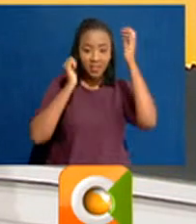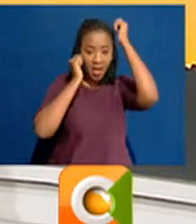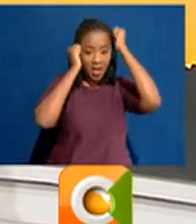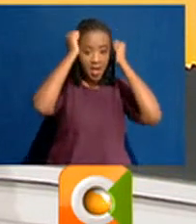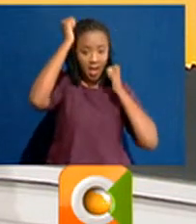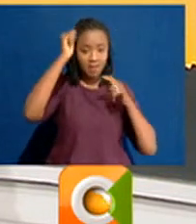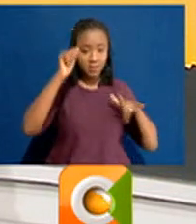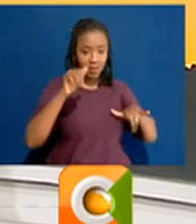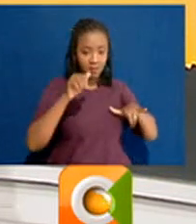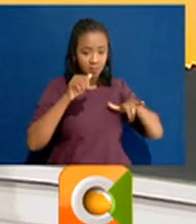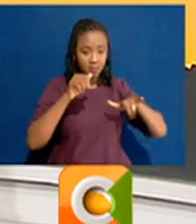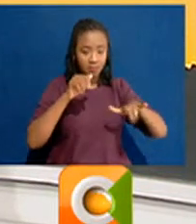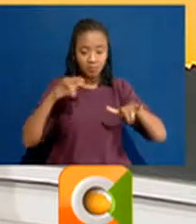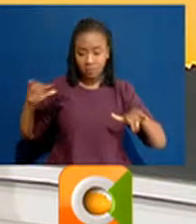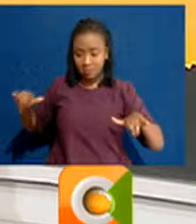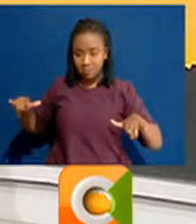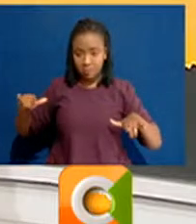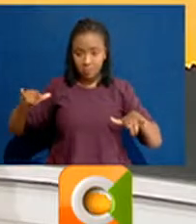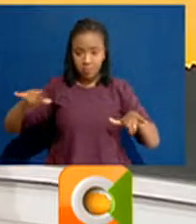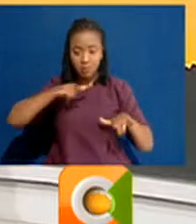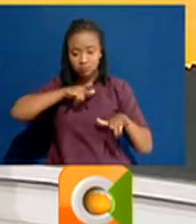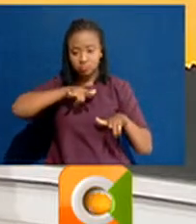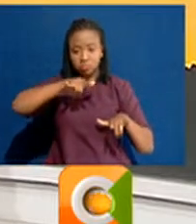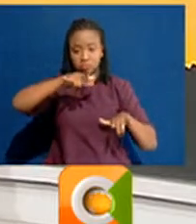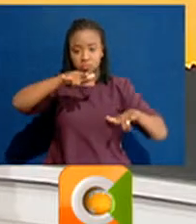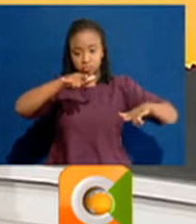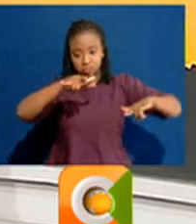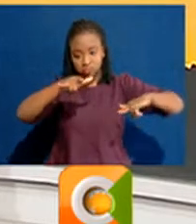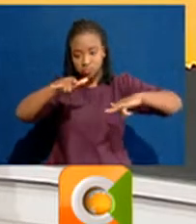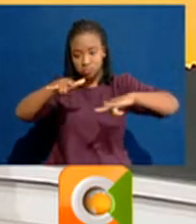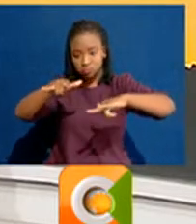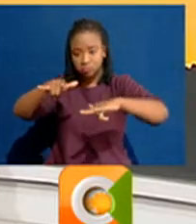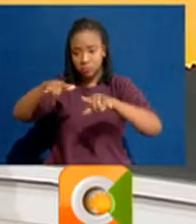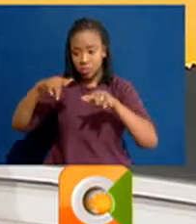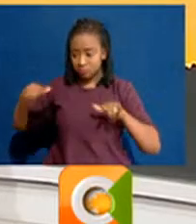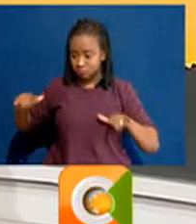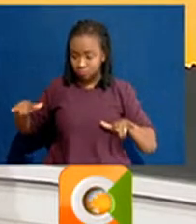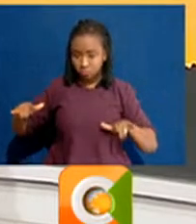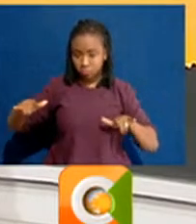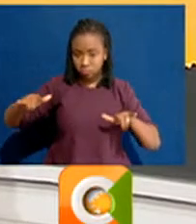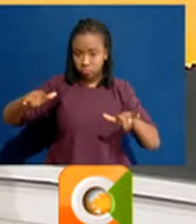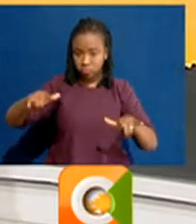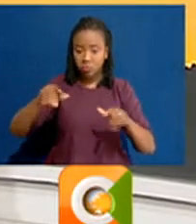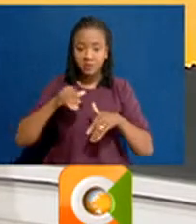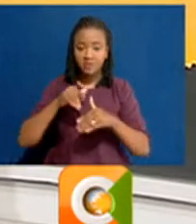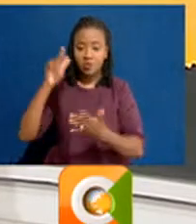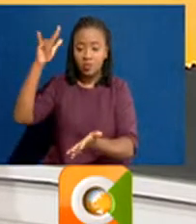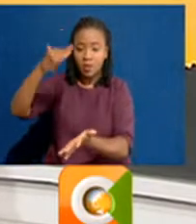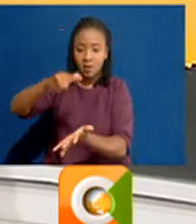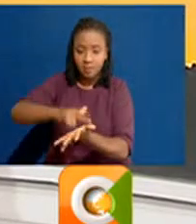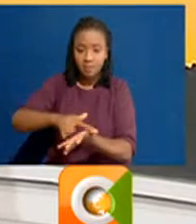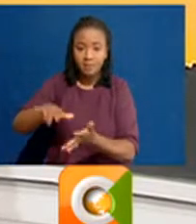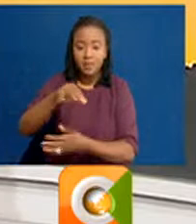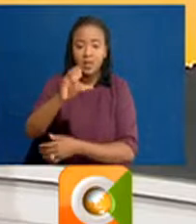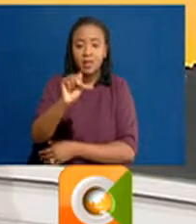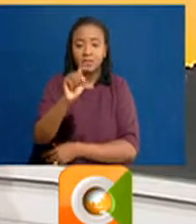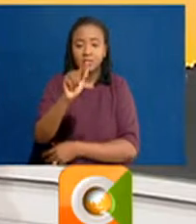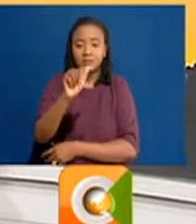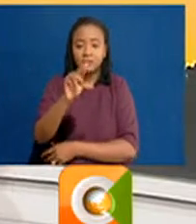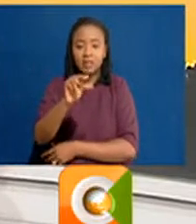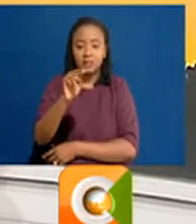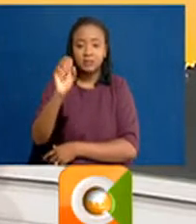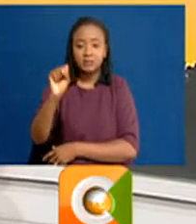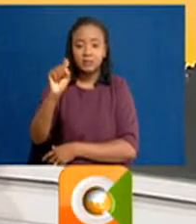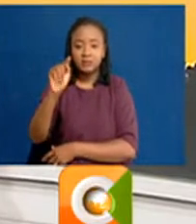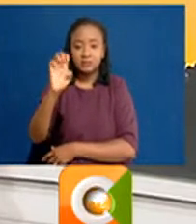marufu RFE ama kupenda RAF kutoko ingereza na kueza kutua katika uwanja wa ndege wa Stansted badhala